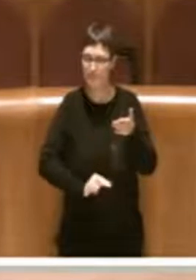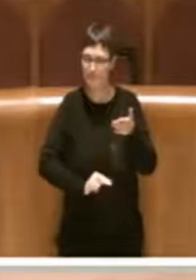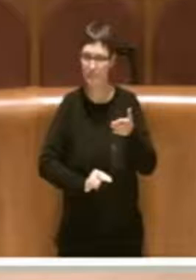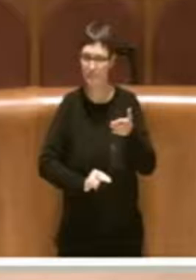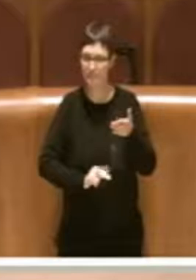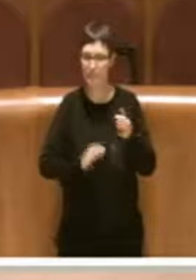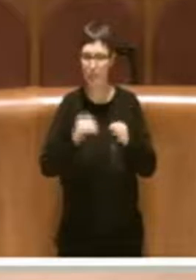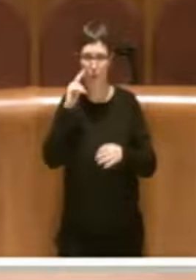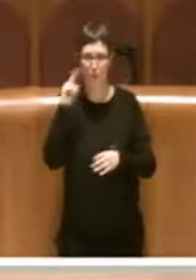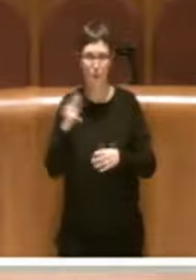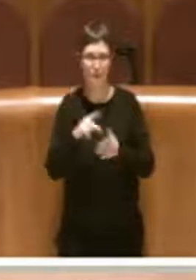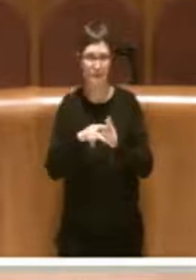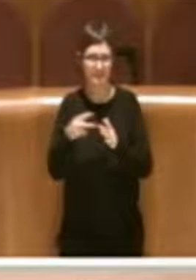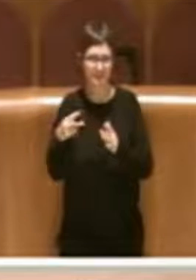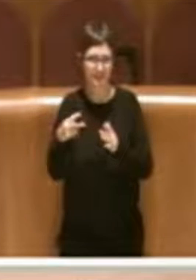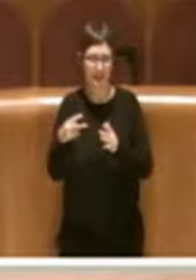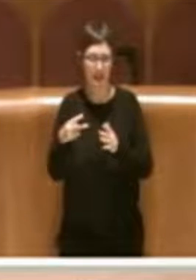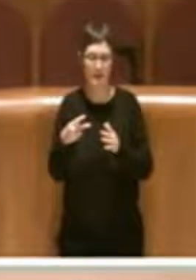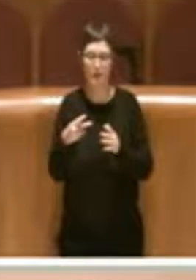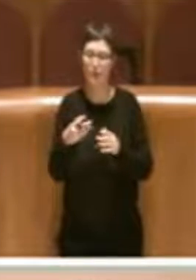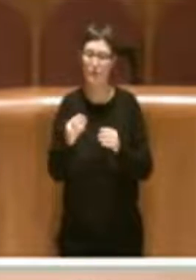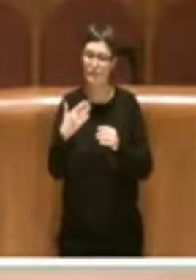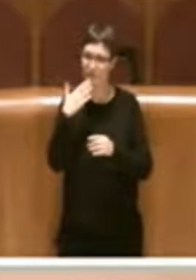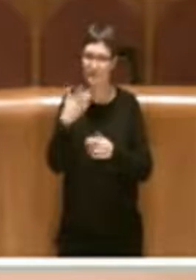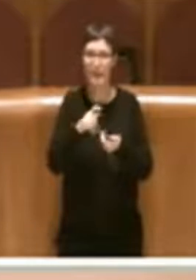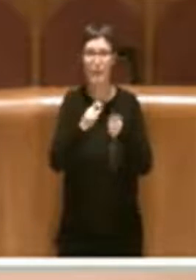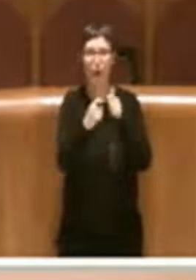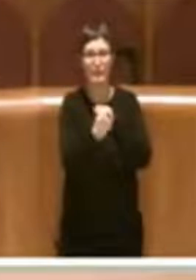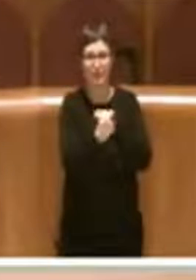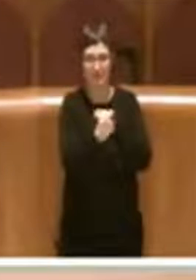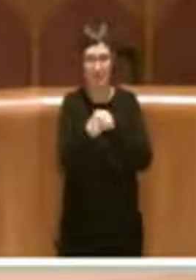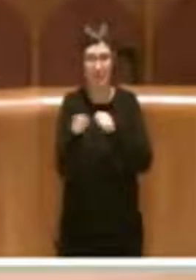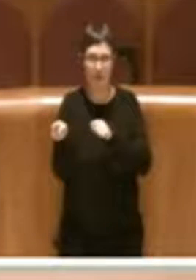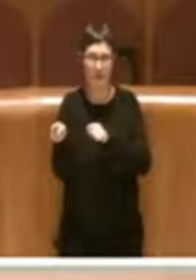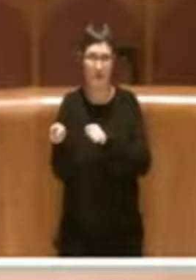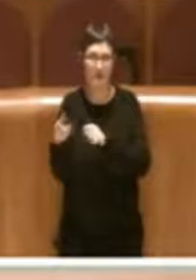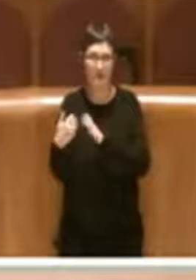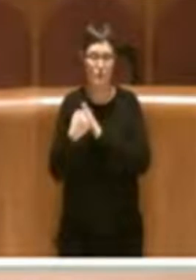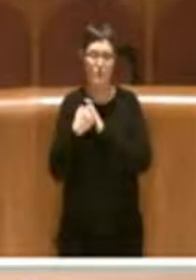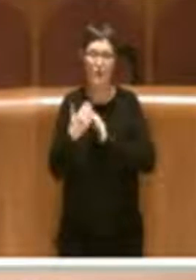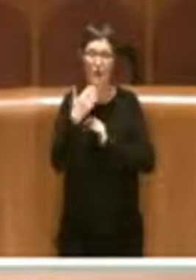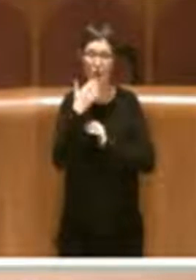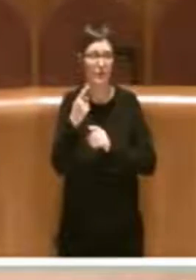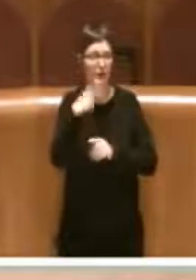questa modifica e ringrazio tutti per l'attenzione.